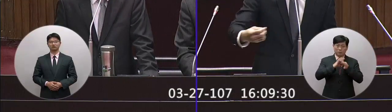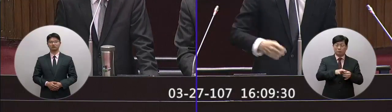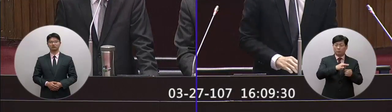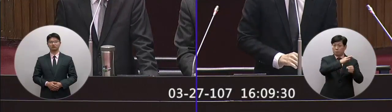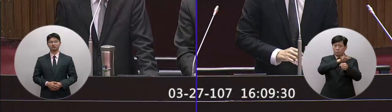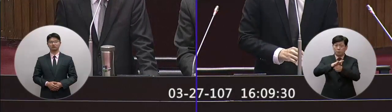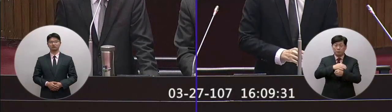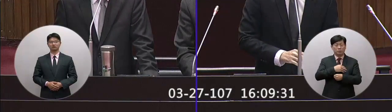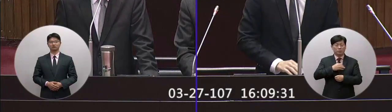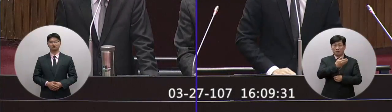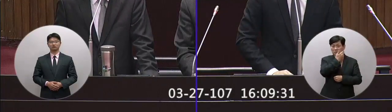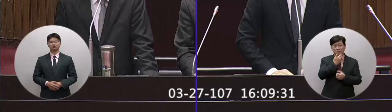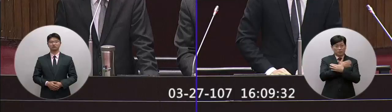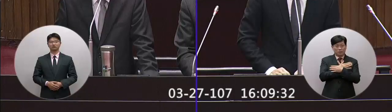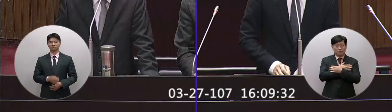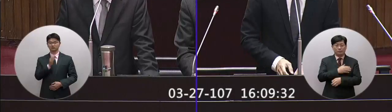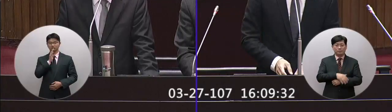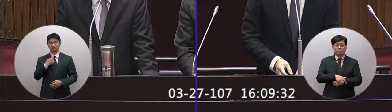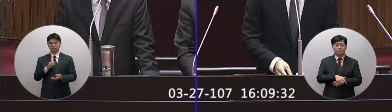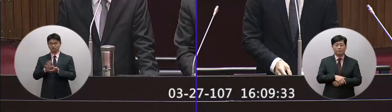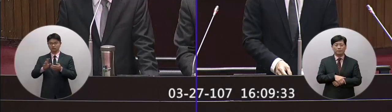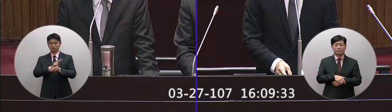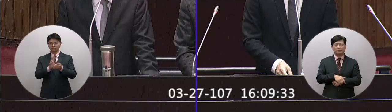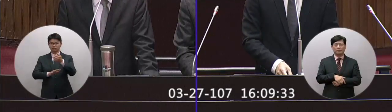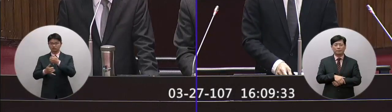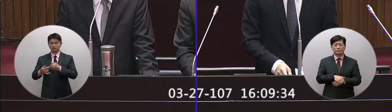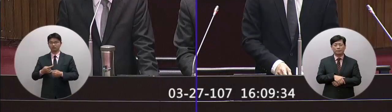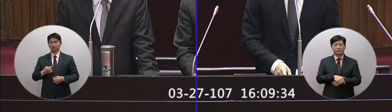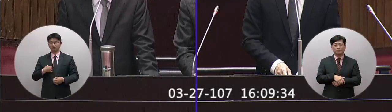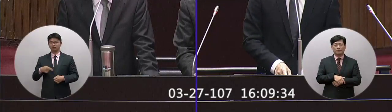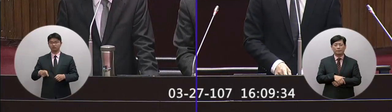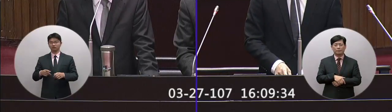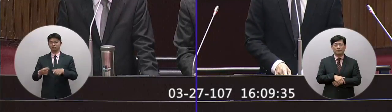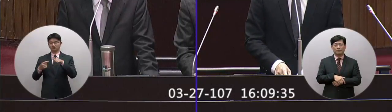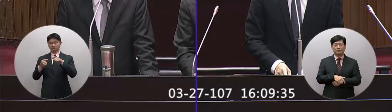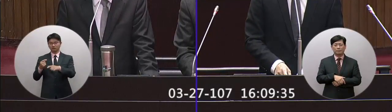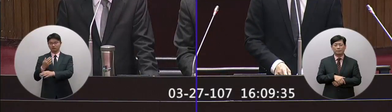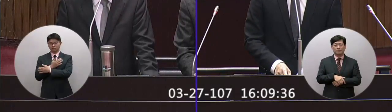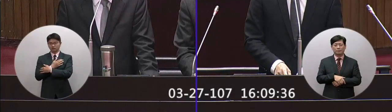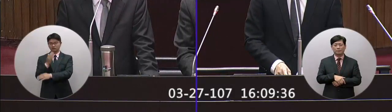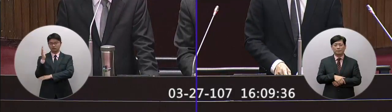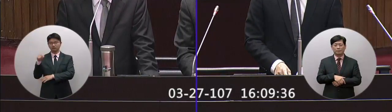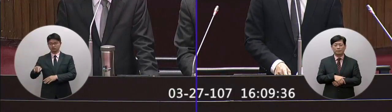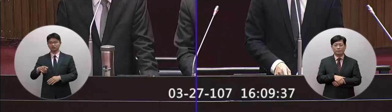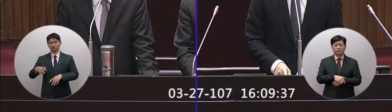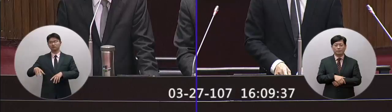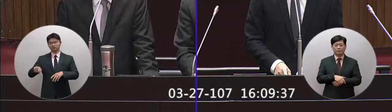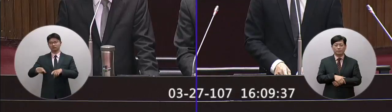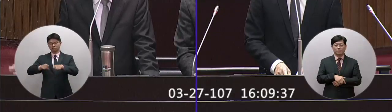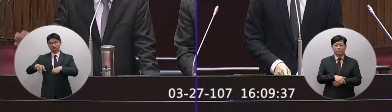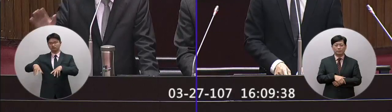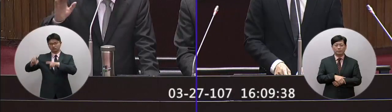補助這裡輸有的部分是 我跟林委員報告其實我們公共法的政策不然是優先的政策